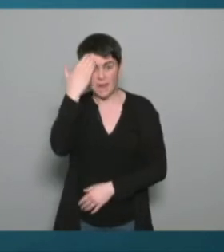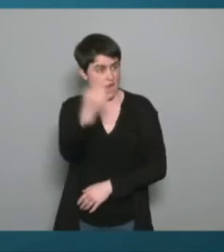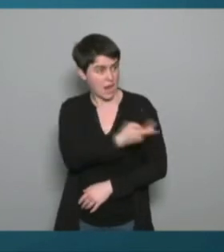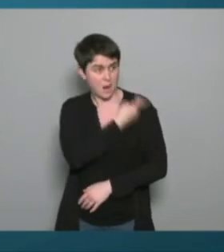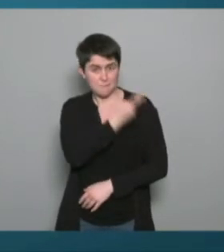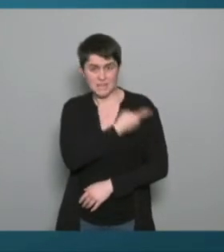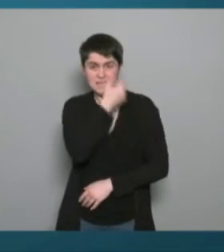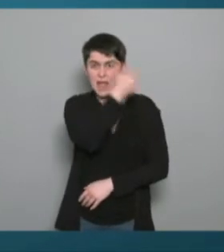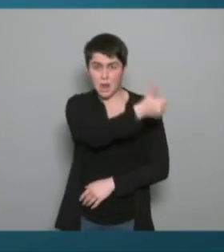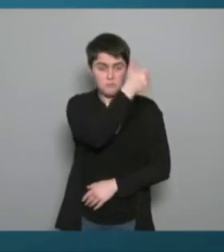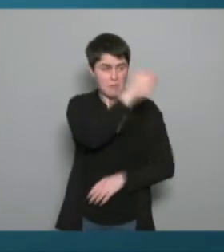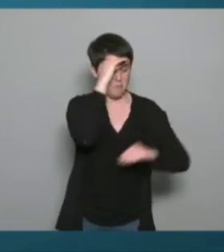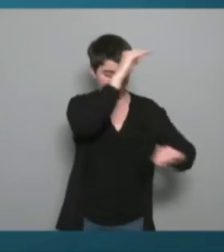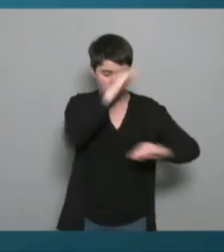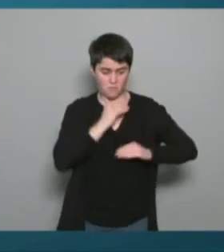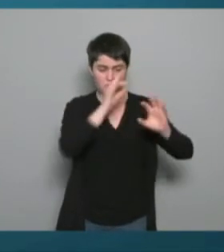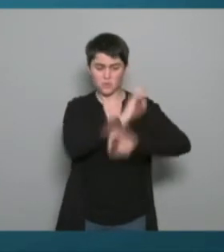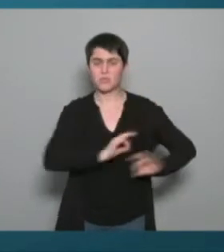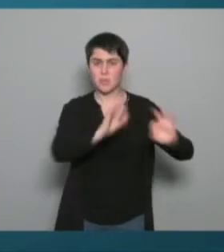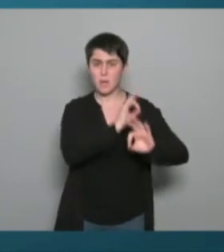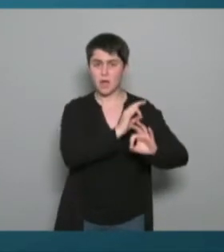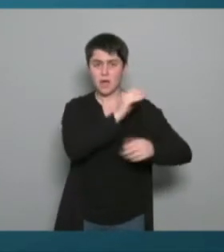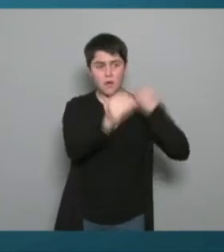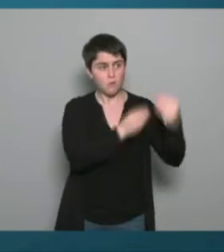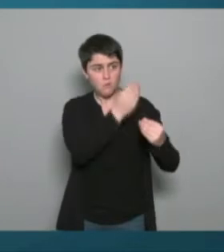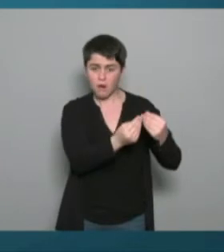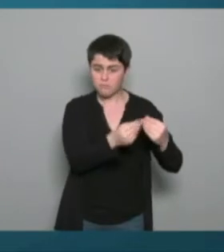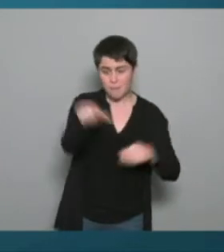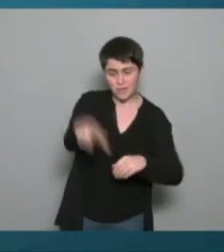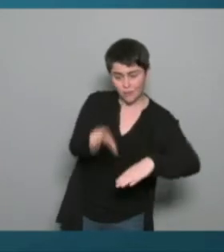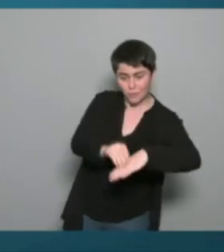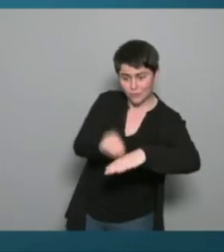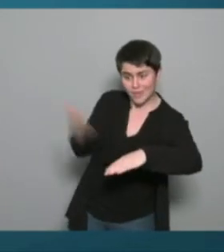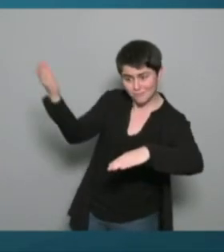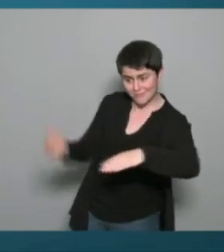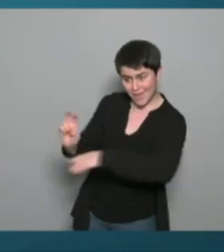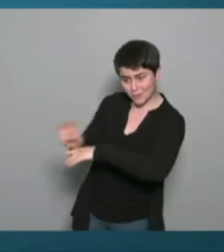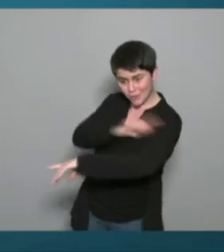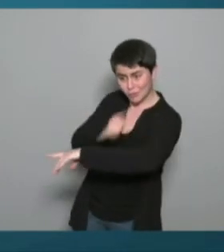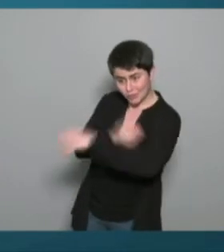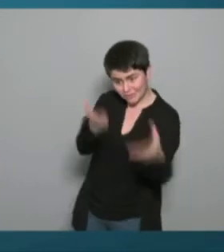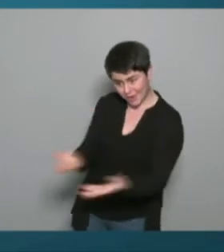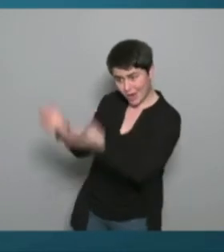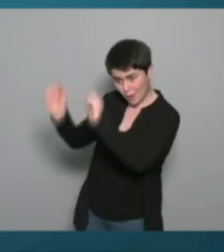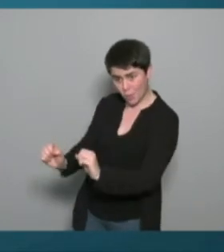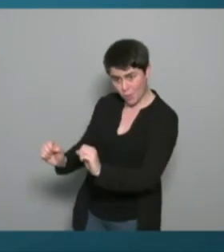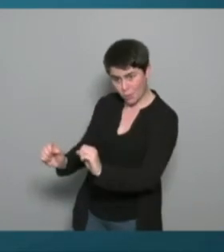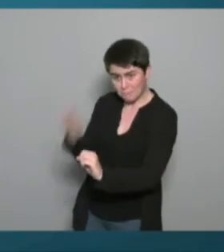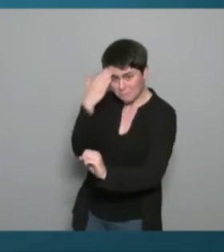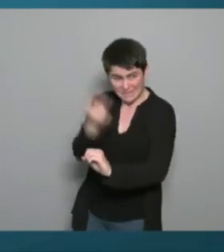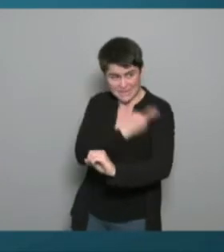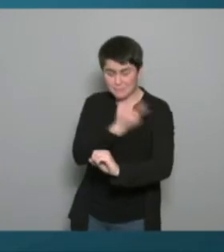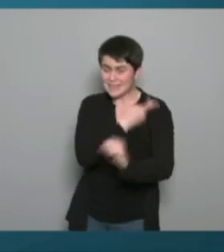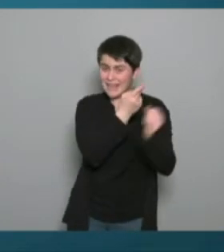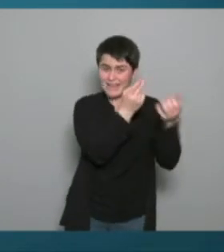aller voir un éducateur sportif pour justement pour faire